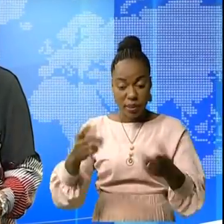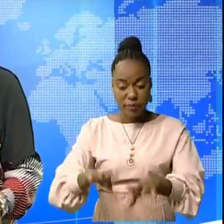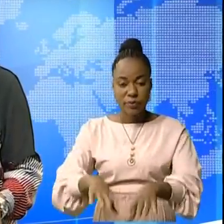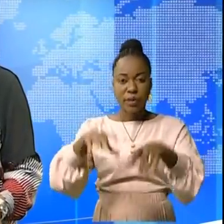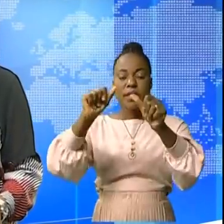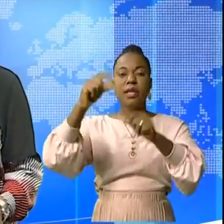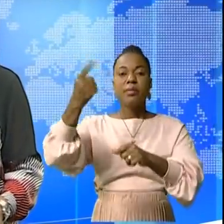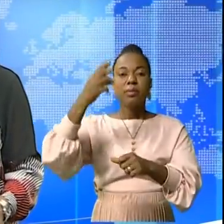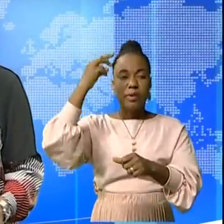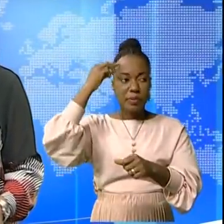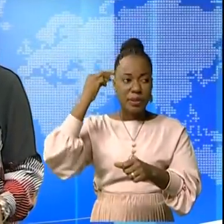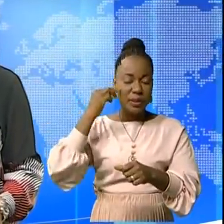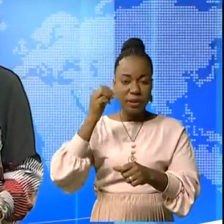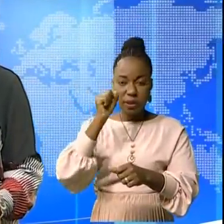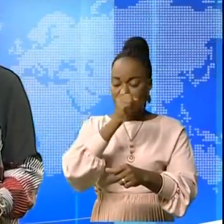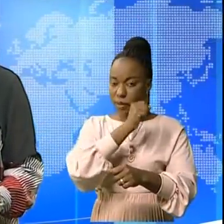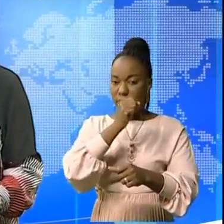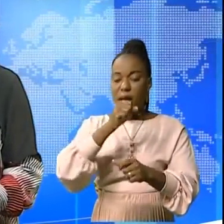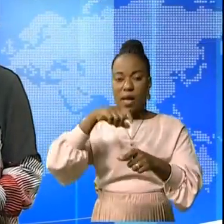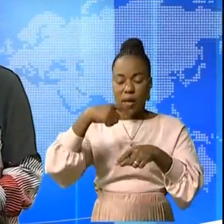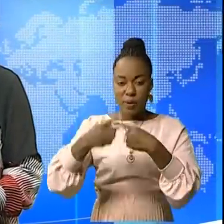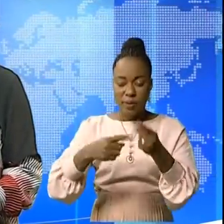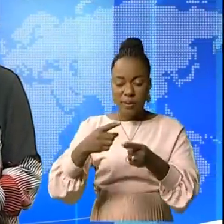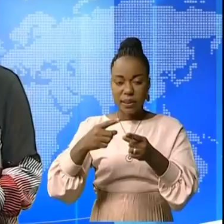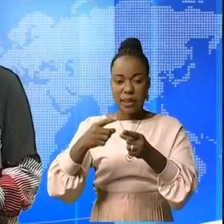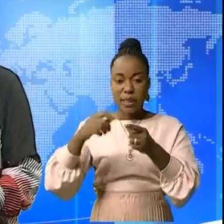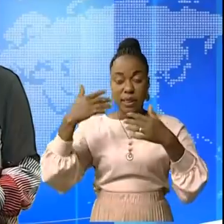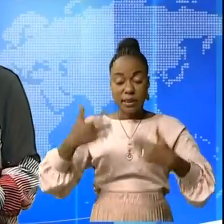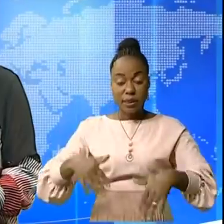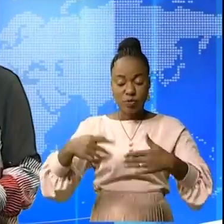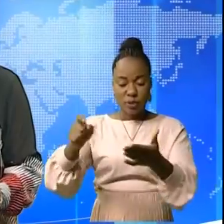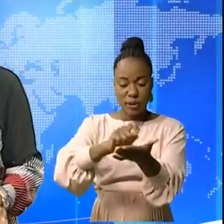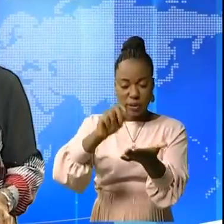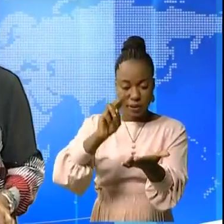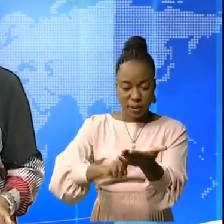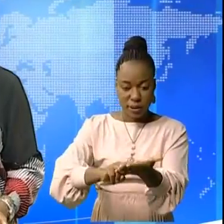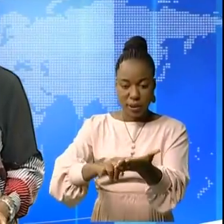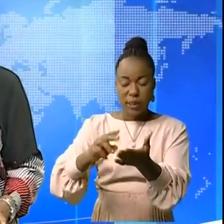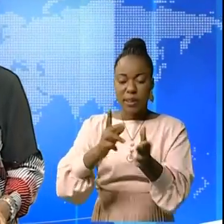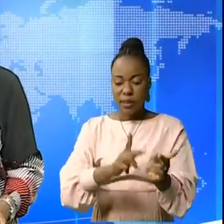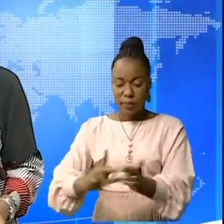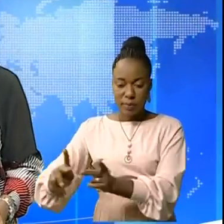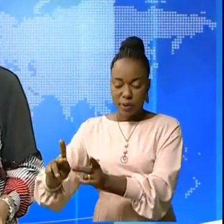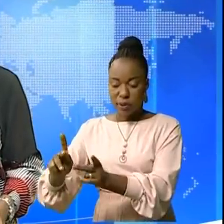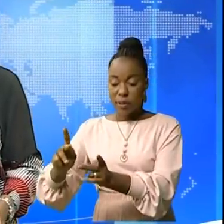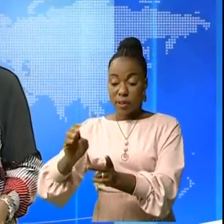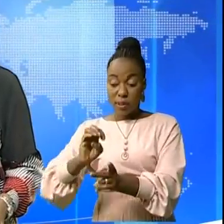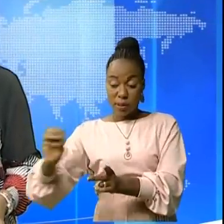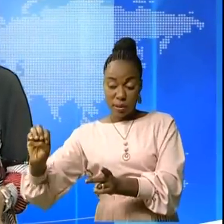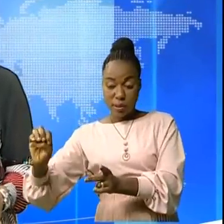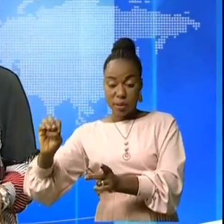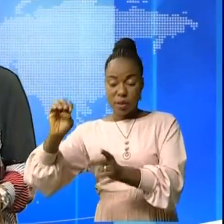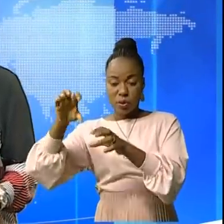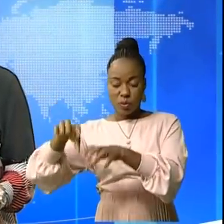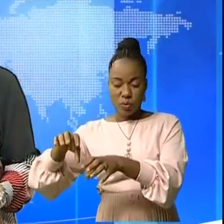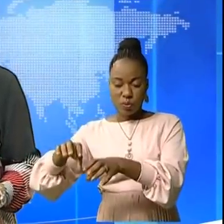le Premier ministre a présidé la cérémonie de la signature de ce plan entre d'un côté la République démocratique du Congo, représentée